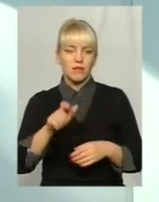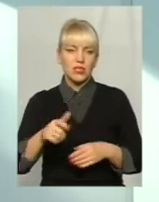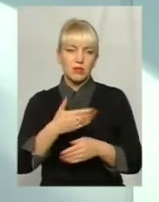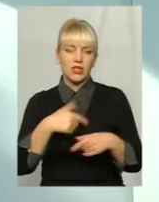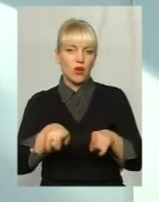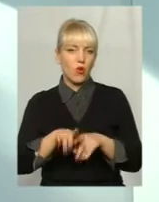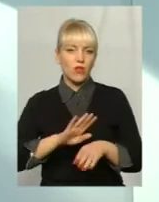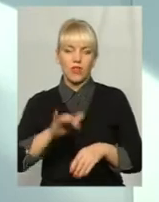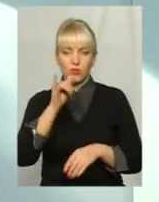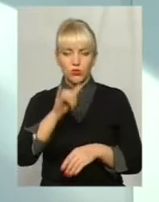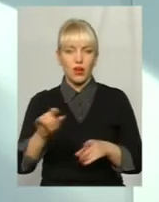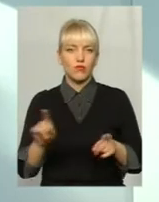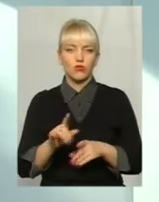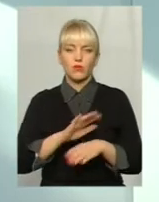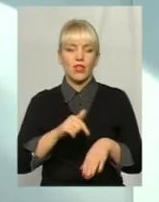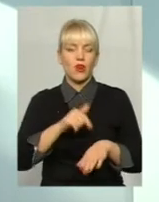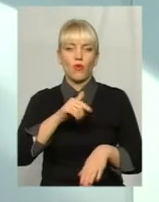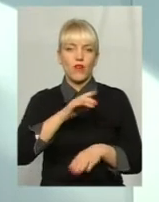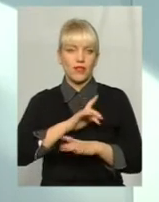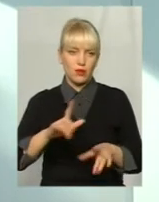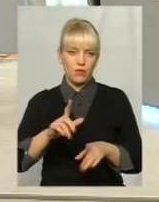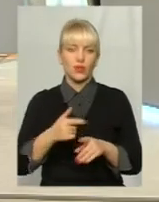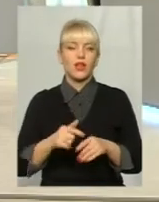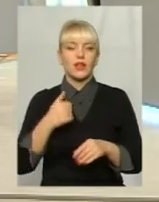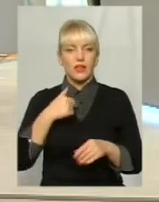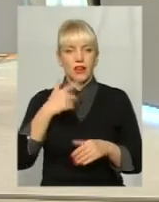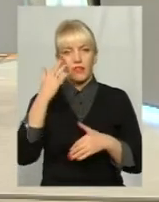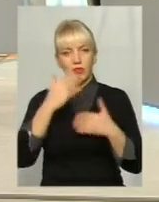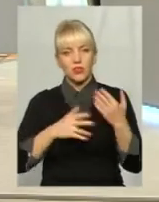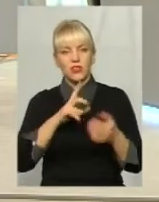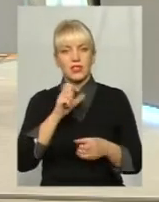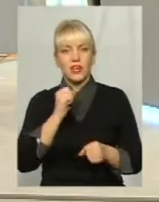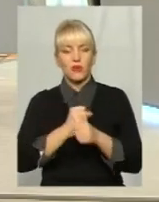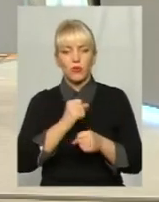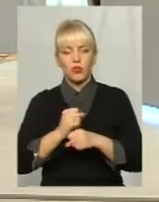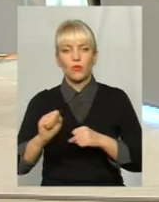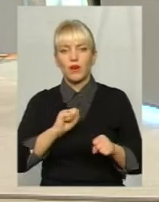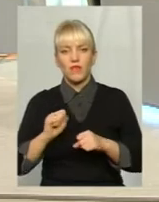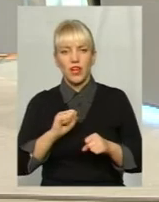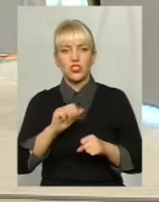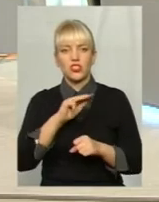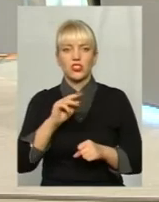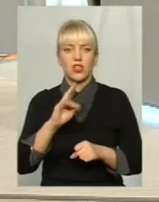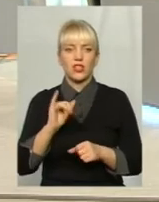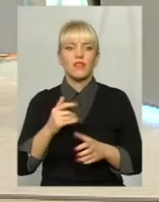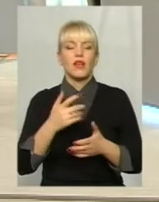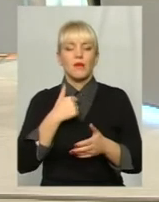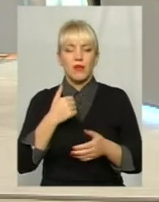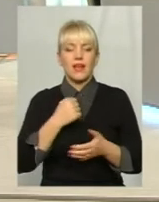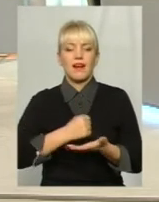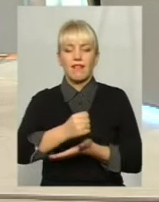допускаємо, щоб, ну, нереагування не було. Повірте, я вибачаю за роботу управляючої компанії. Ми все-таки кадрові зміни